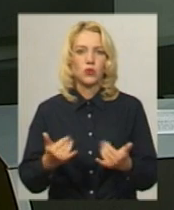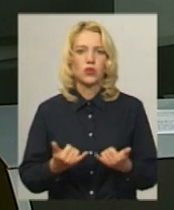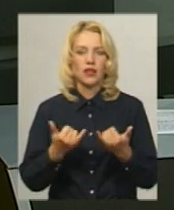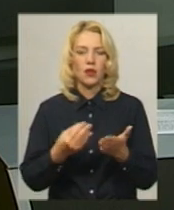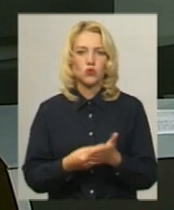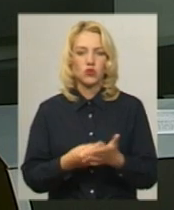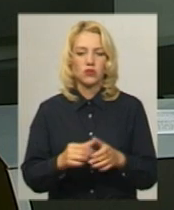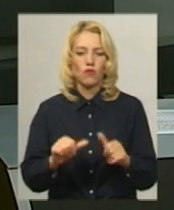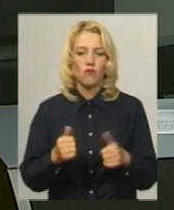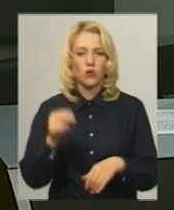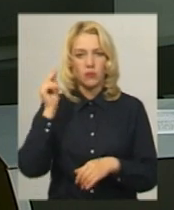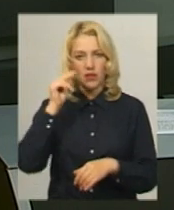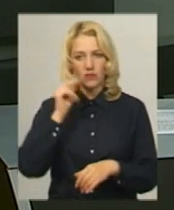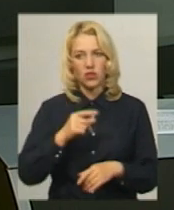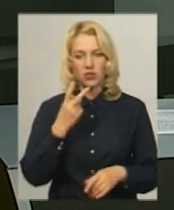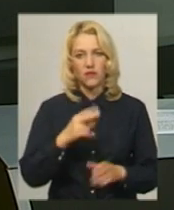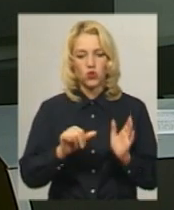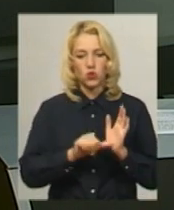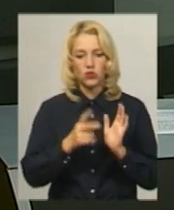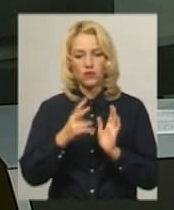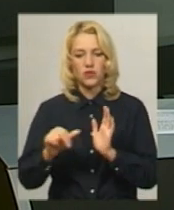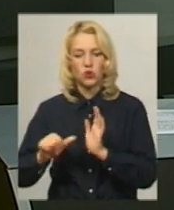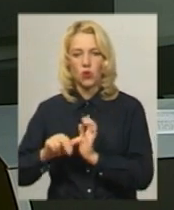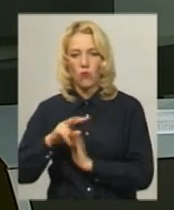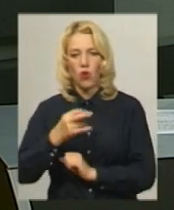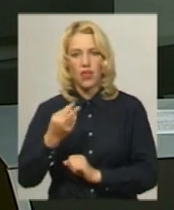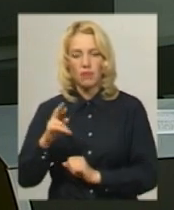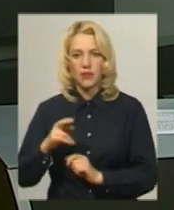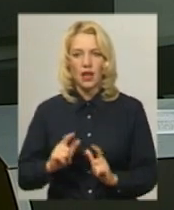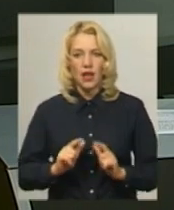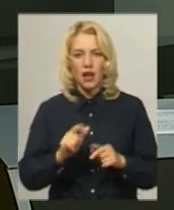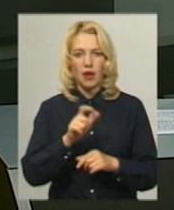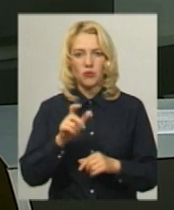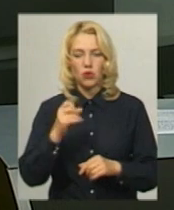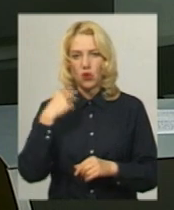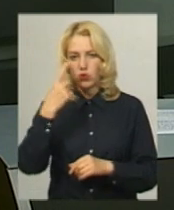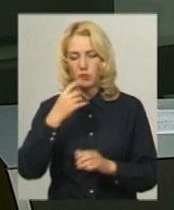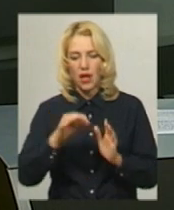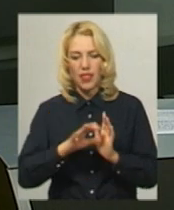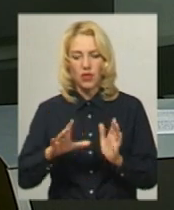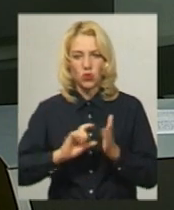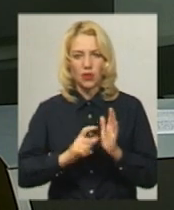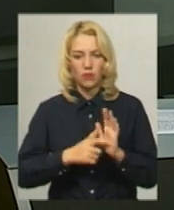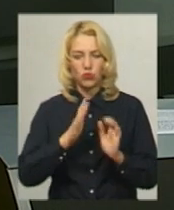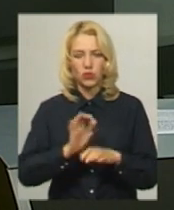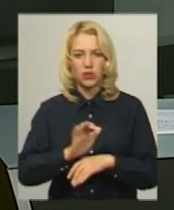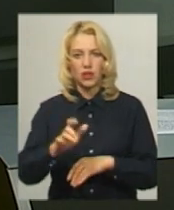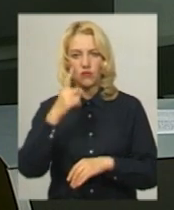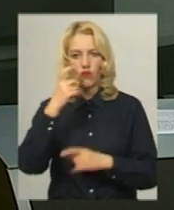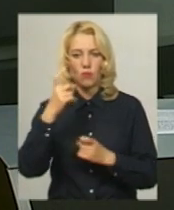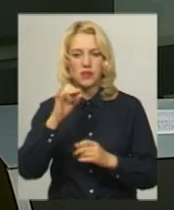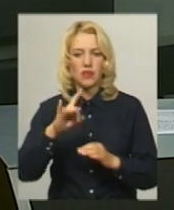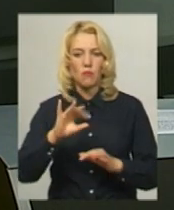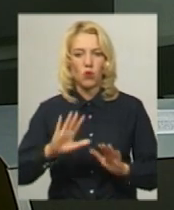бюджетну форму навчання. 26 та 27 липня абітурієнтам на їхні особисті електронні кабінети найдіде інформація про